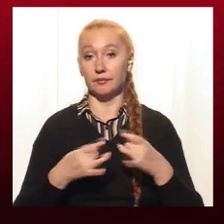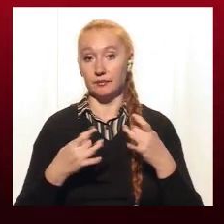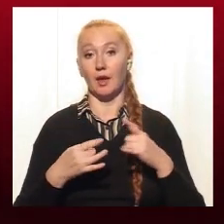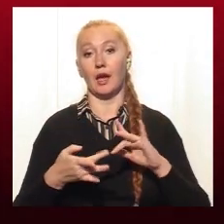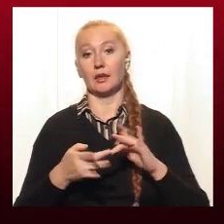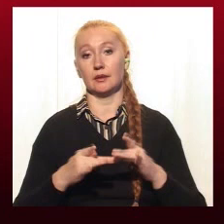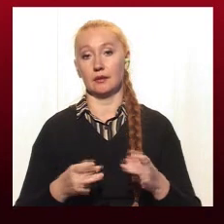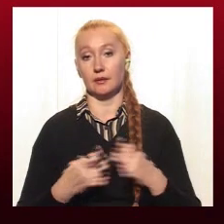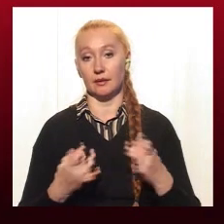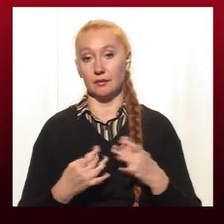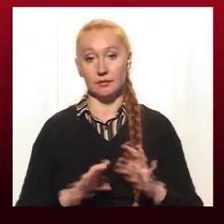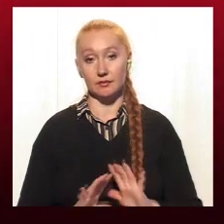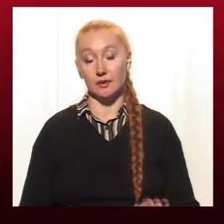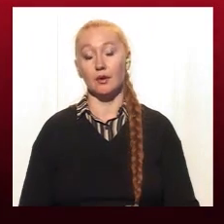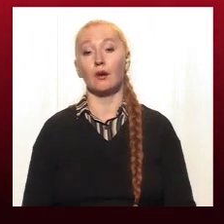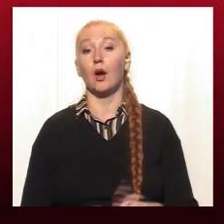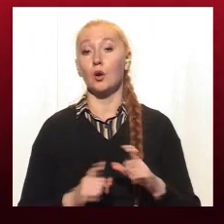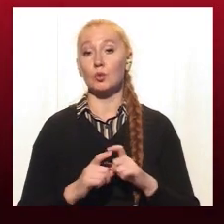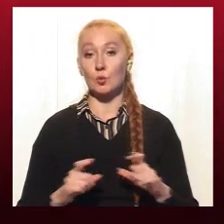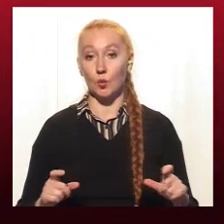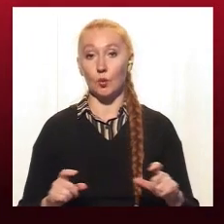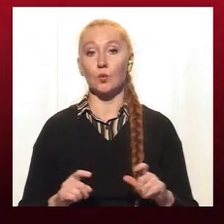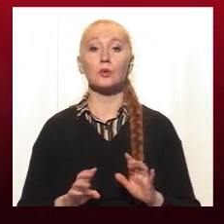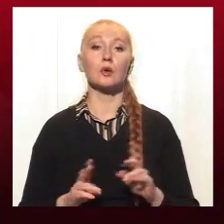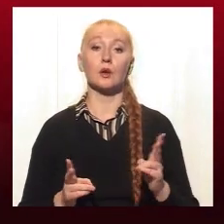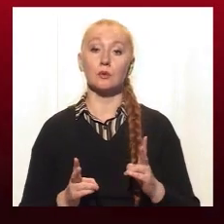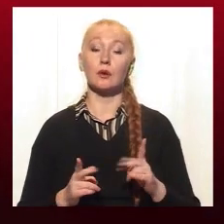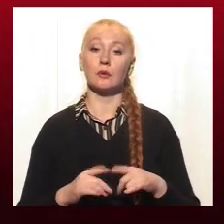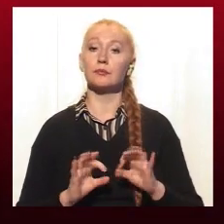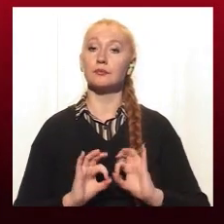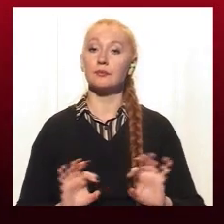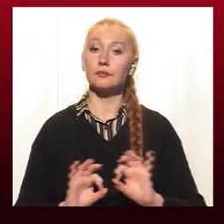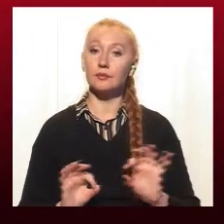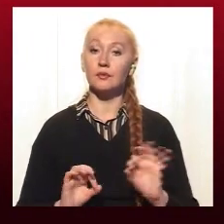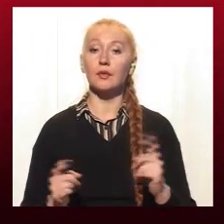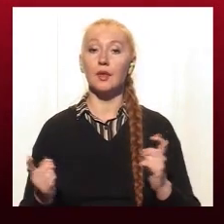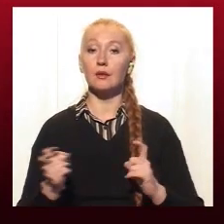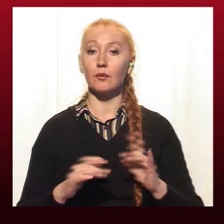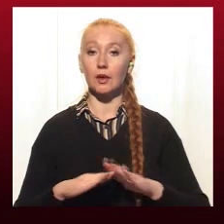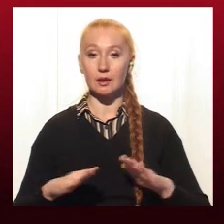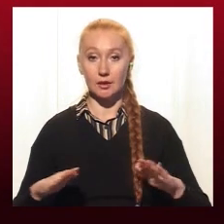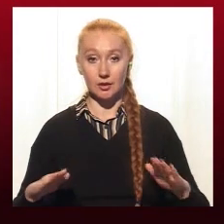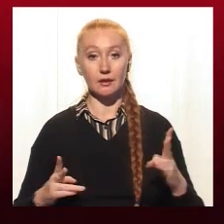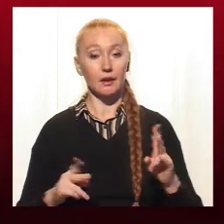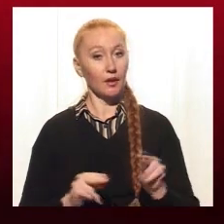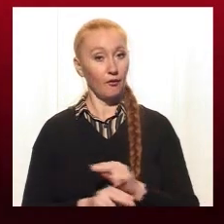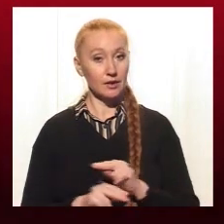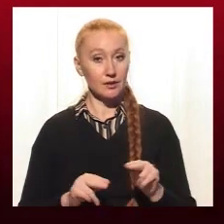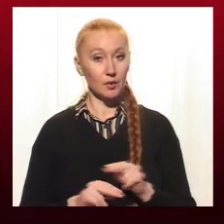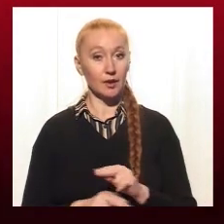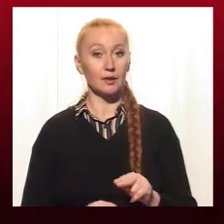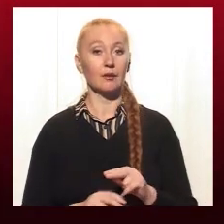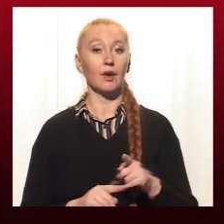так далі. і, звісно, школи, які доносили доносити інформацію дітям, дозволи їх виспитувати,